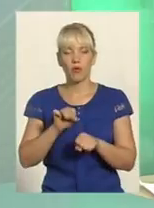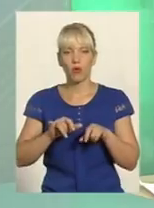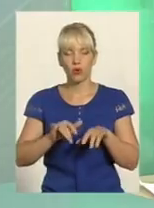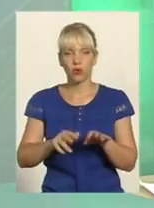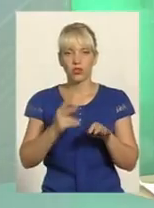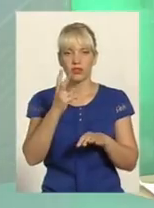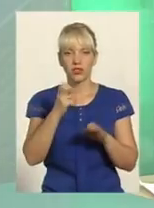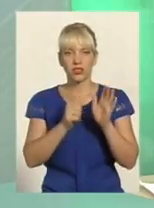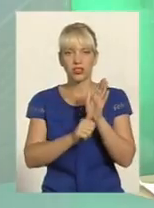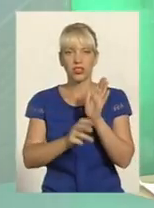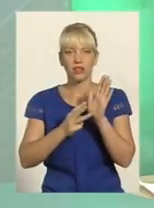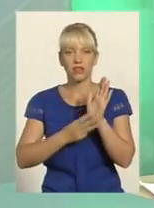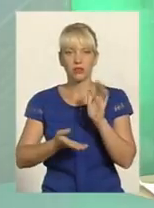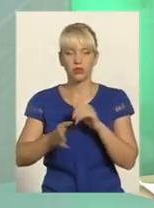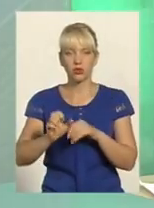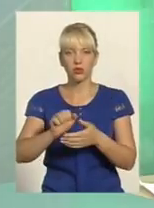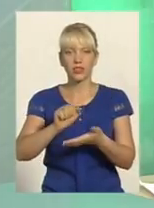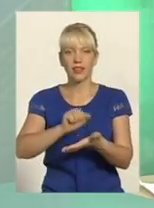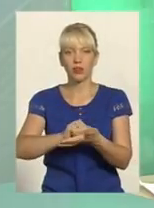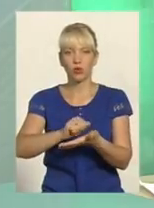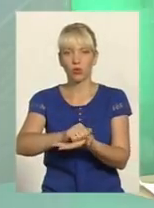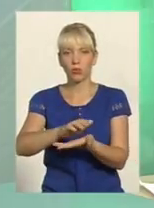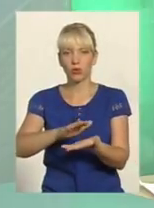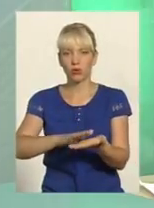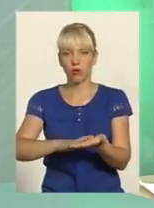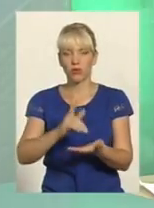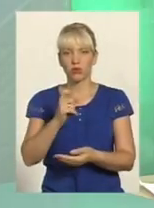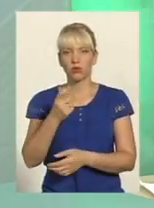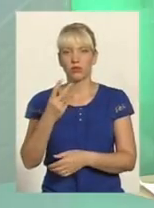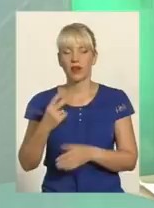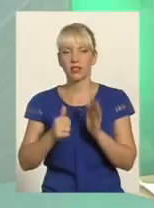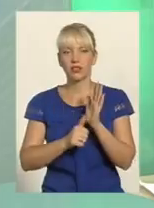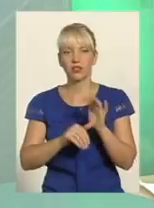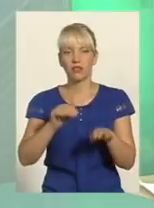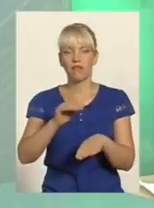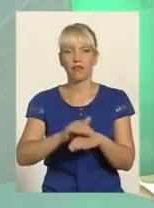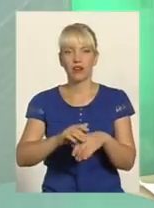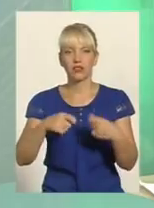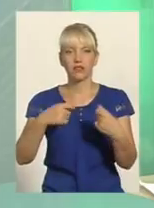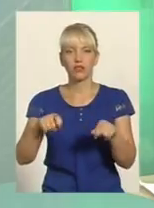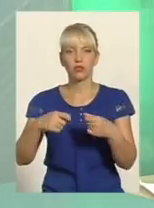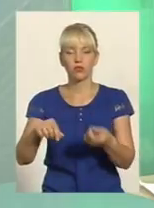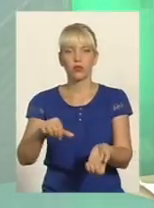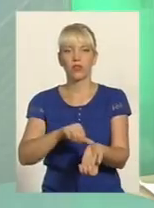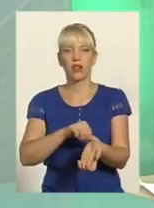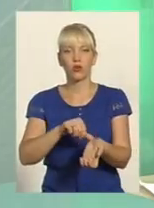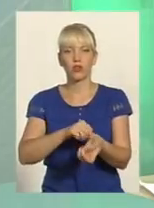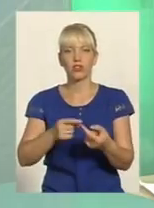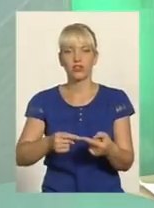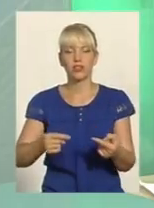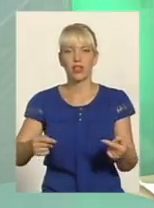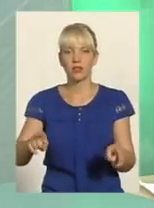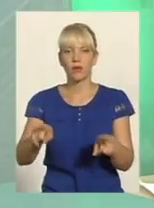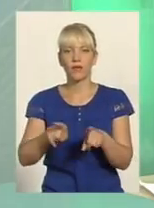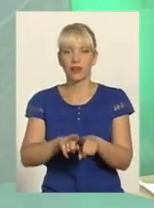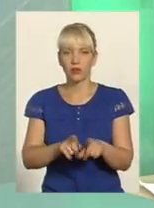наркотиків І задокументовано 126 фактів збуту наркотичних засобів Крім того, виявлена